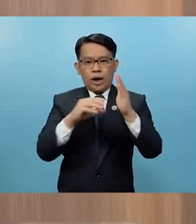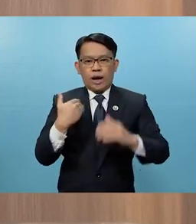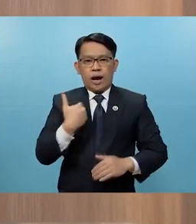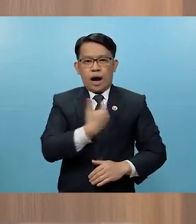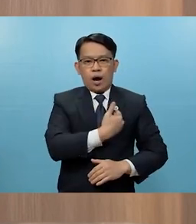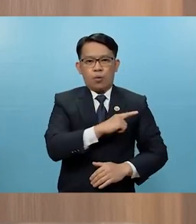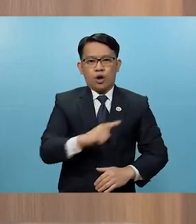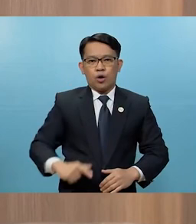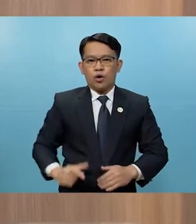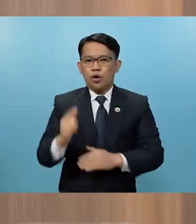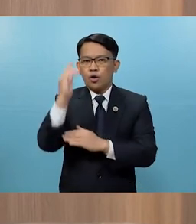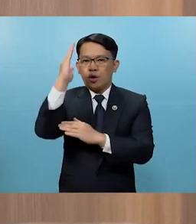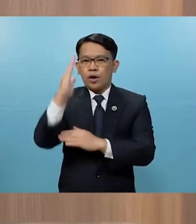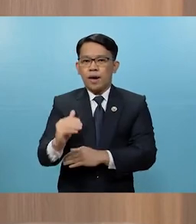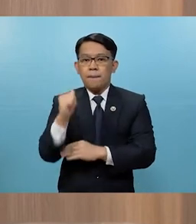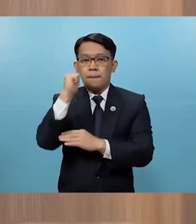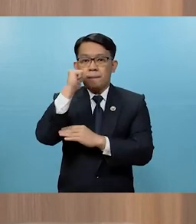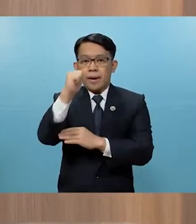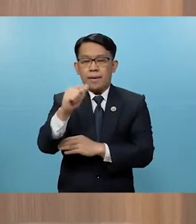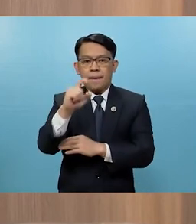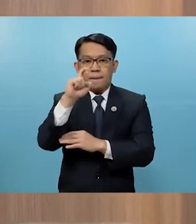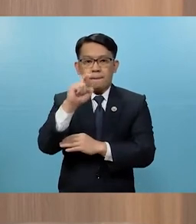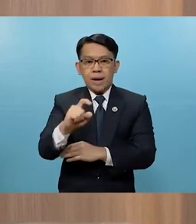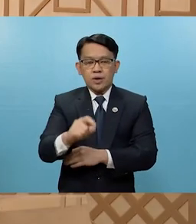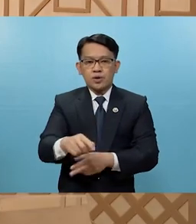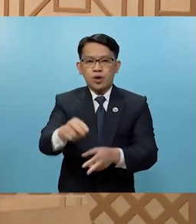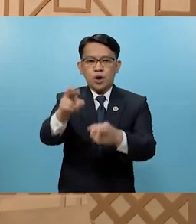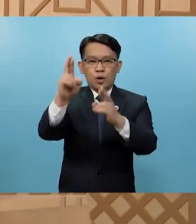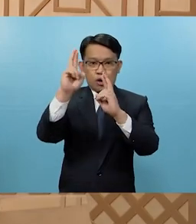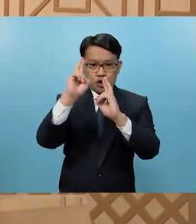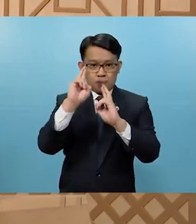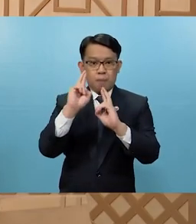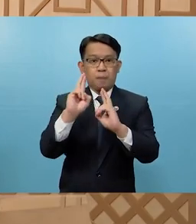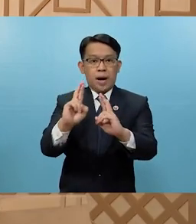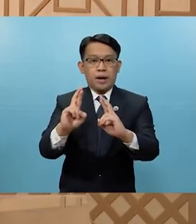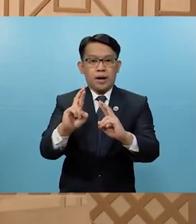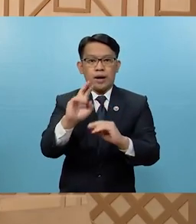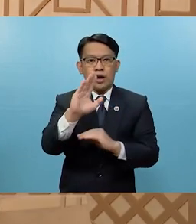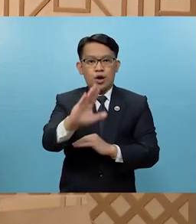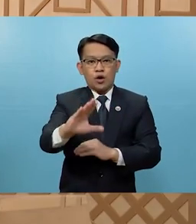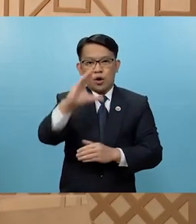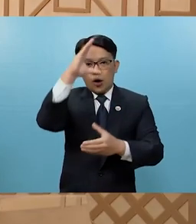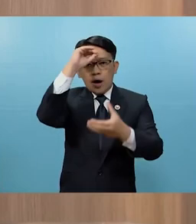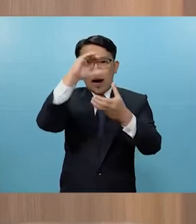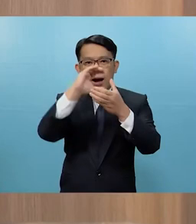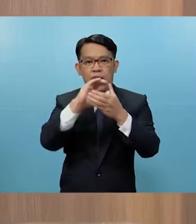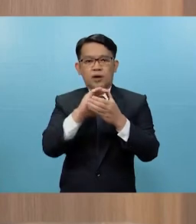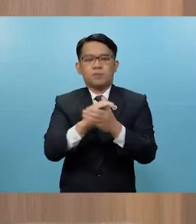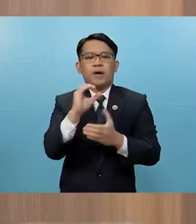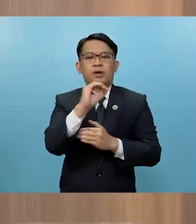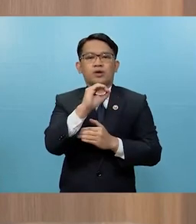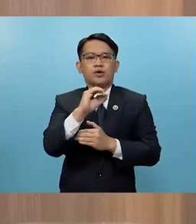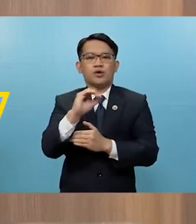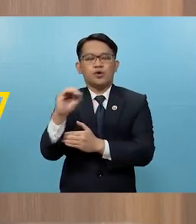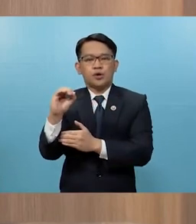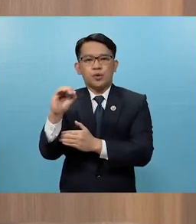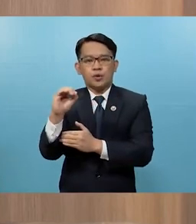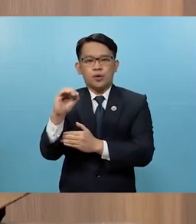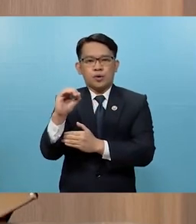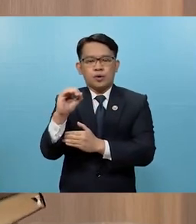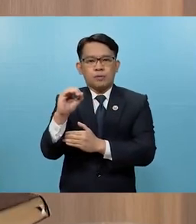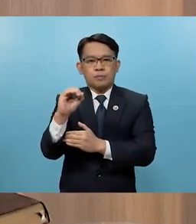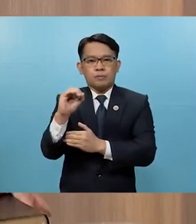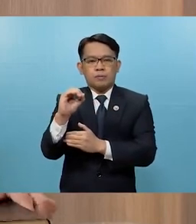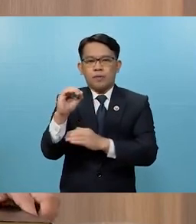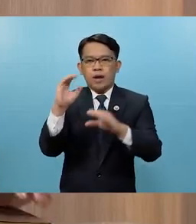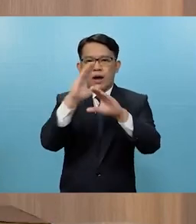ating Panginoon Diyos na ang babae ay dapat nag-gumalang sa kanyang asawa Kaya iniiwasan po niya ang